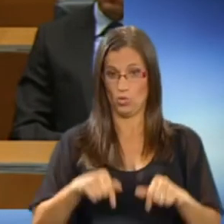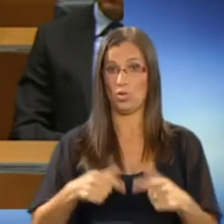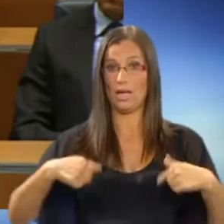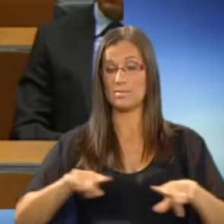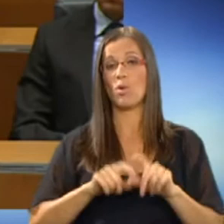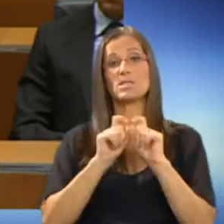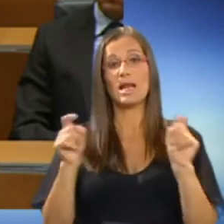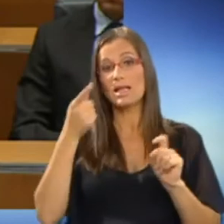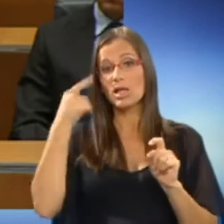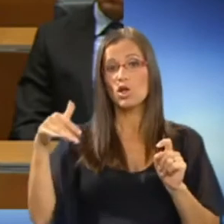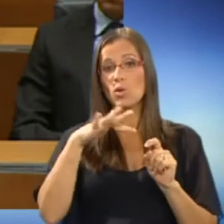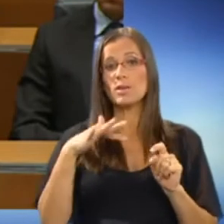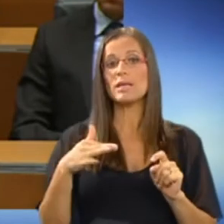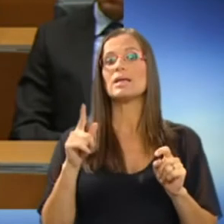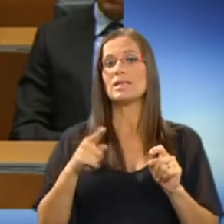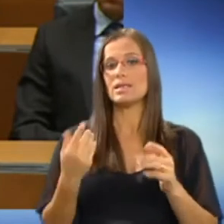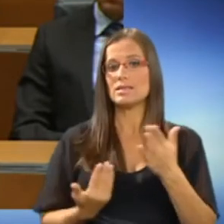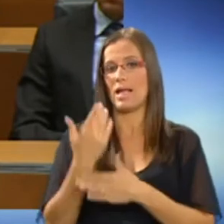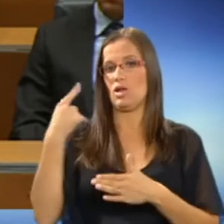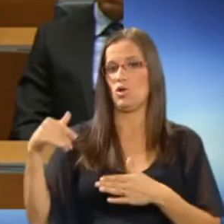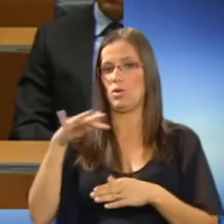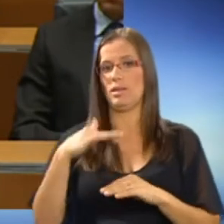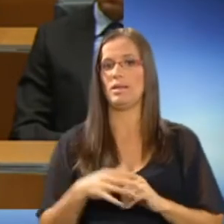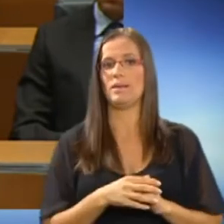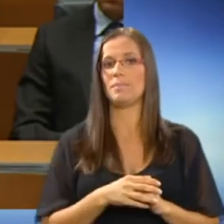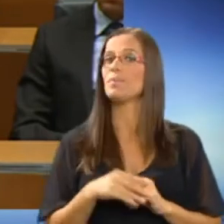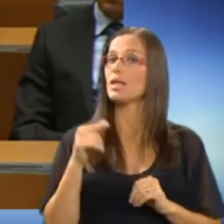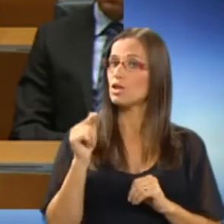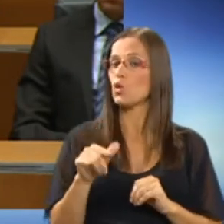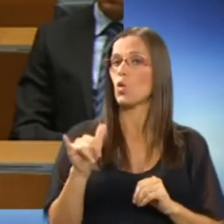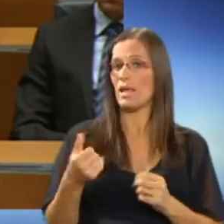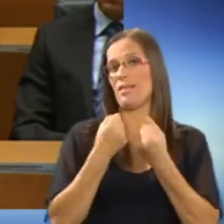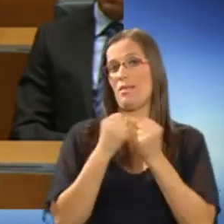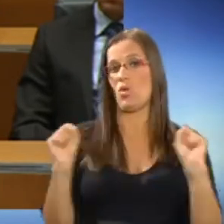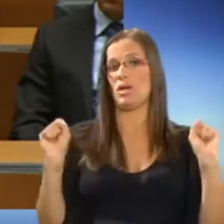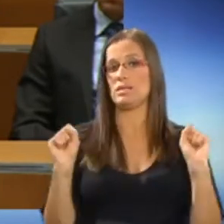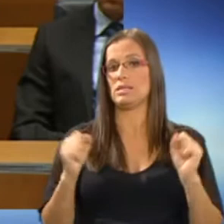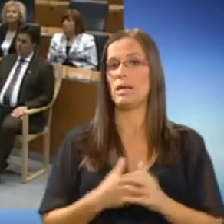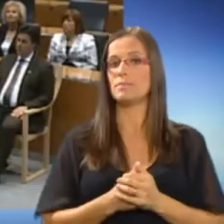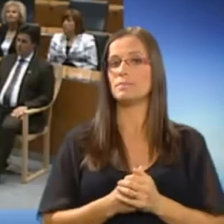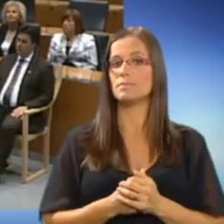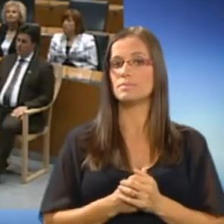Tukaj smo zaradi ljudi in za ljudi. In to je demokracija.